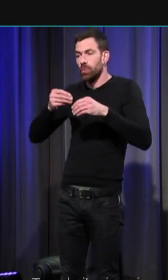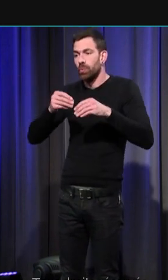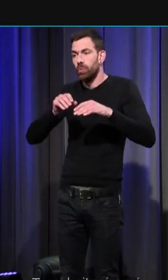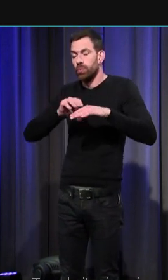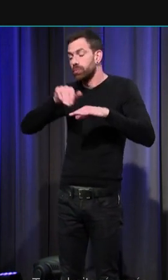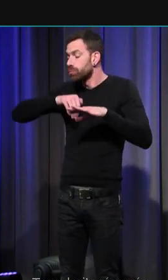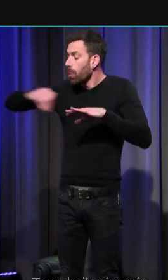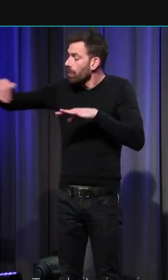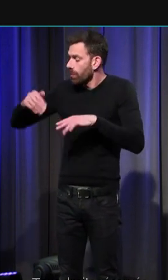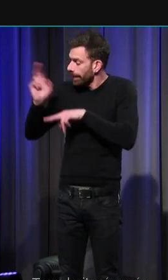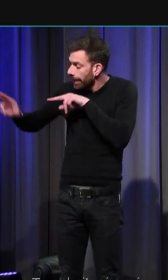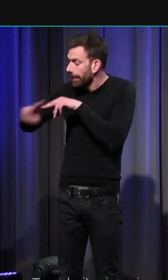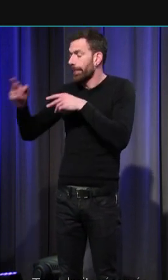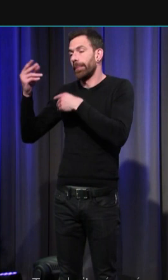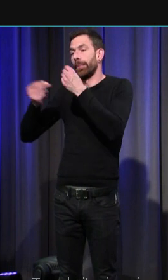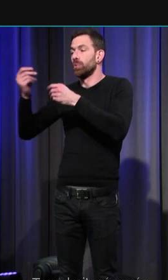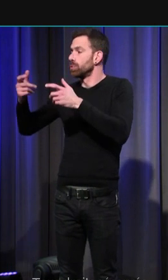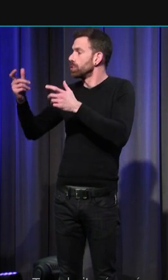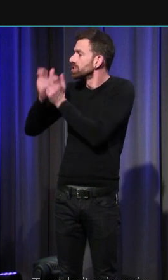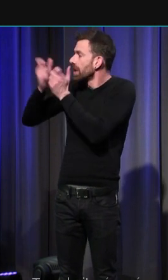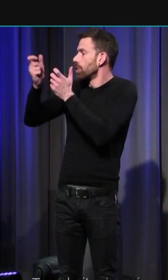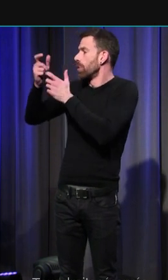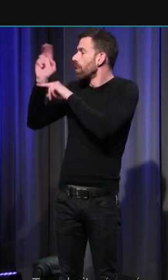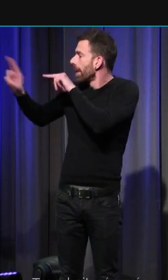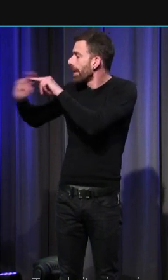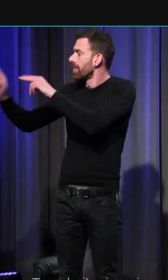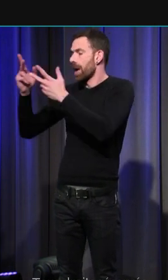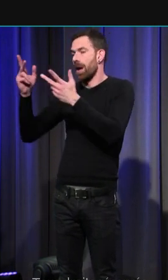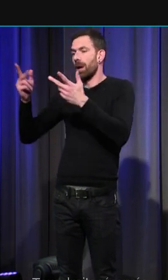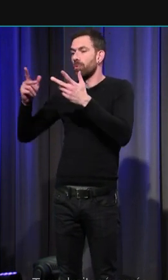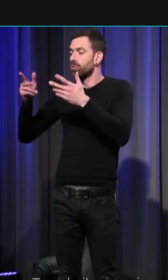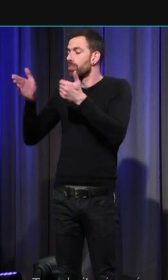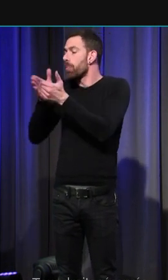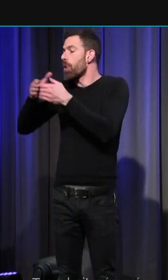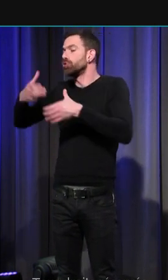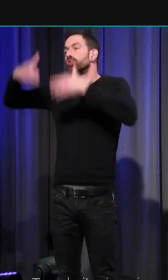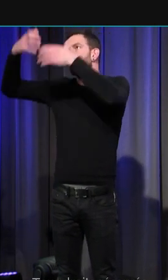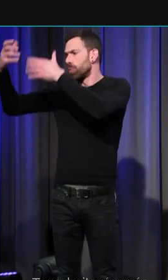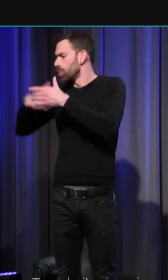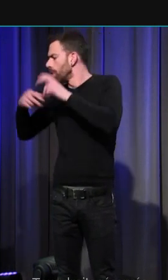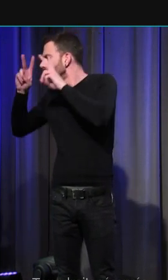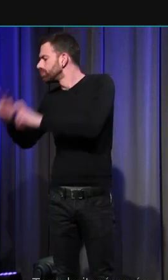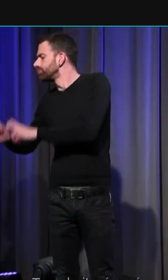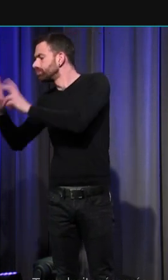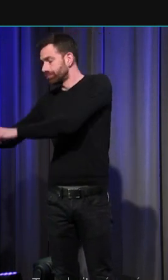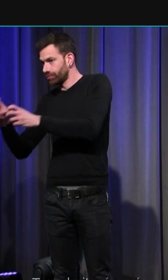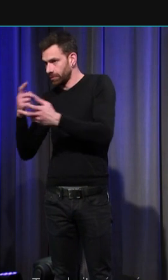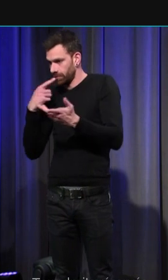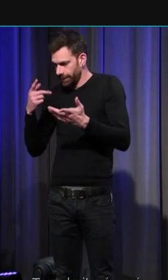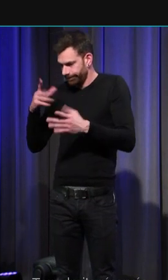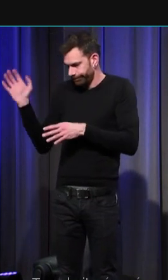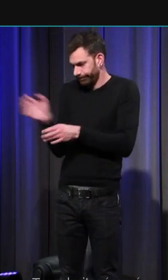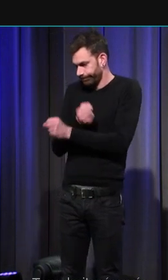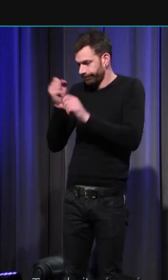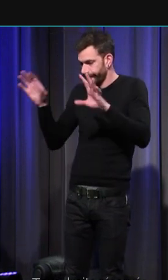château des fouilles faites à proximité des tours etc on a pu mettre en perspective